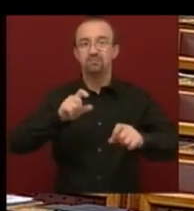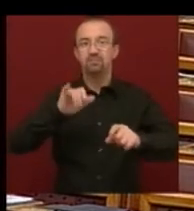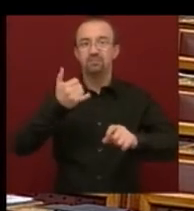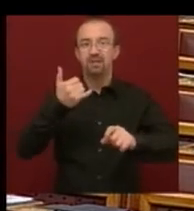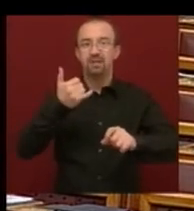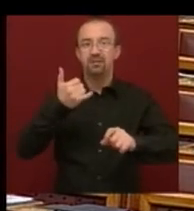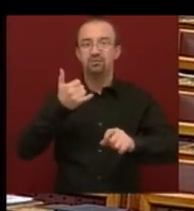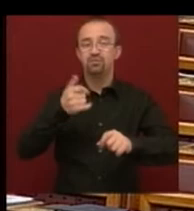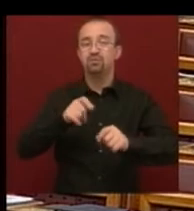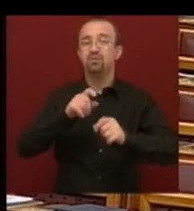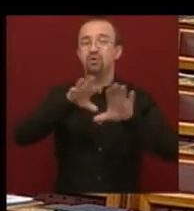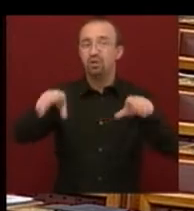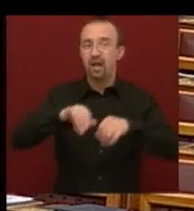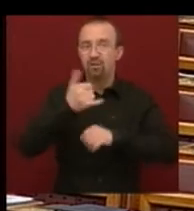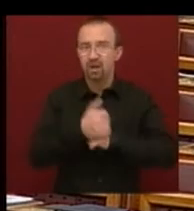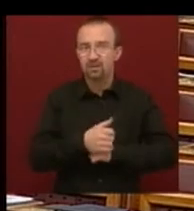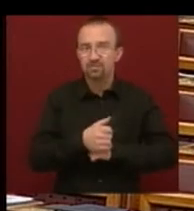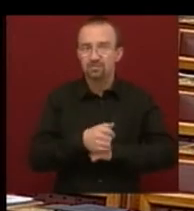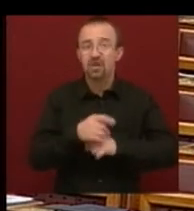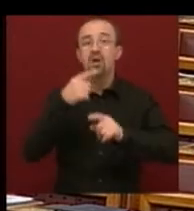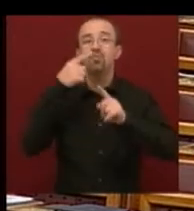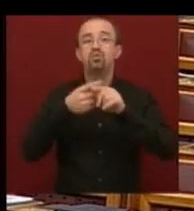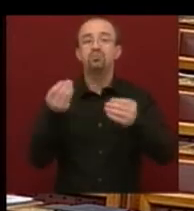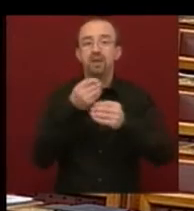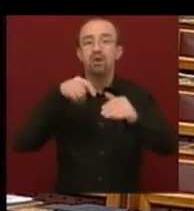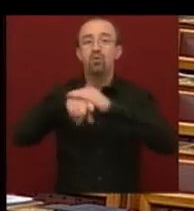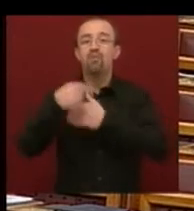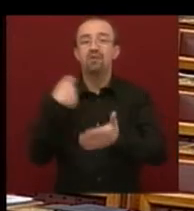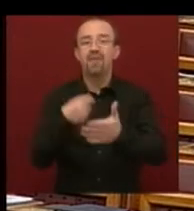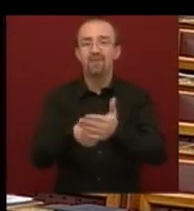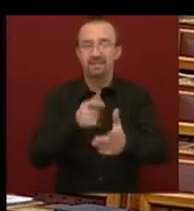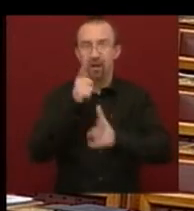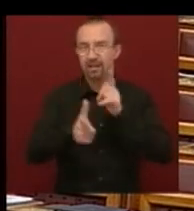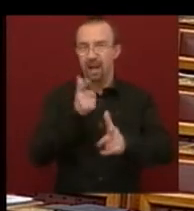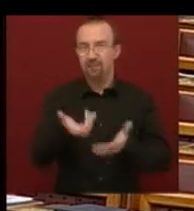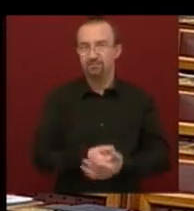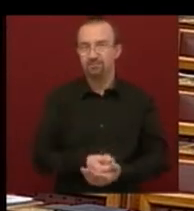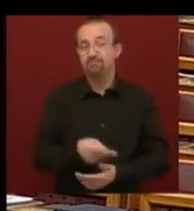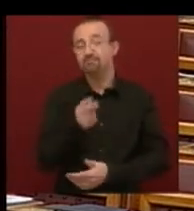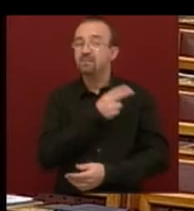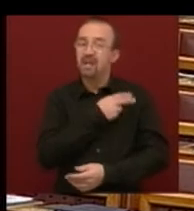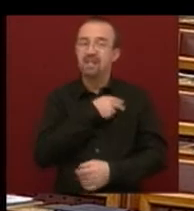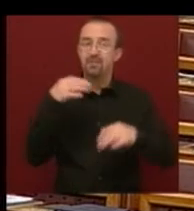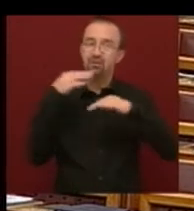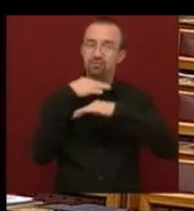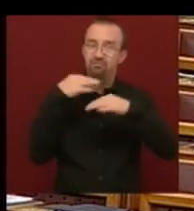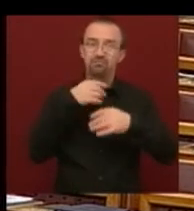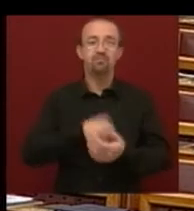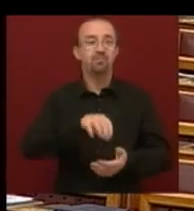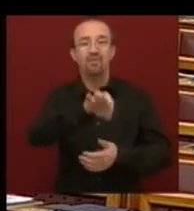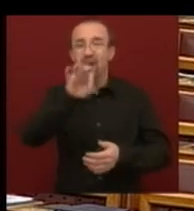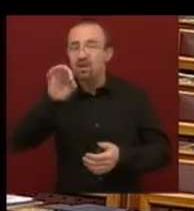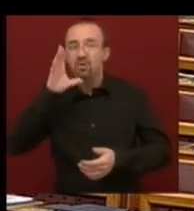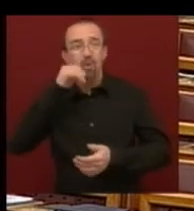családokat. Ráadásul külföldi fizetőeszközben, devizahitelben. Talán erről érdemes lenne beszélni. Választóknak,